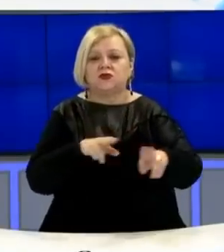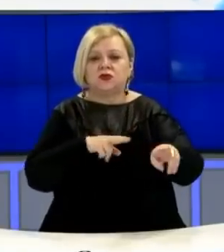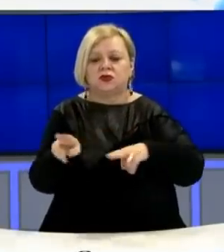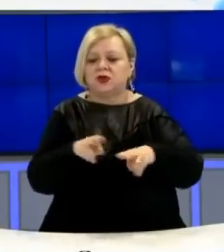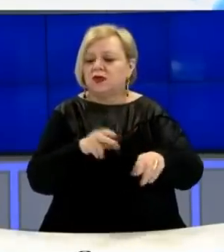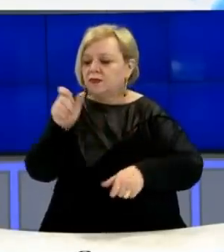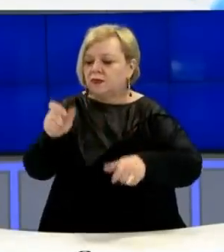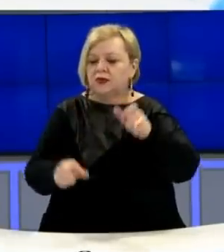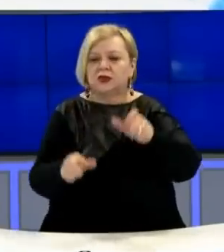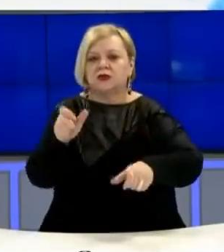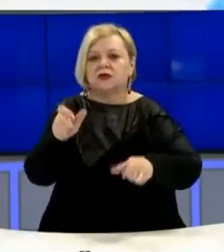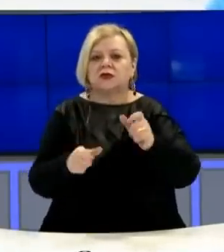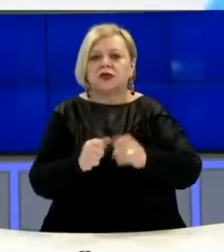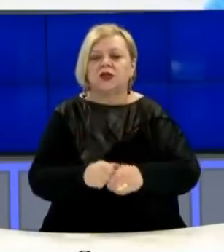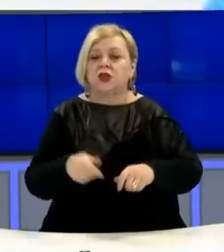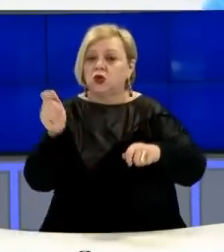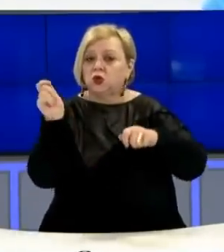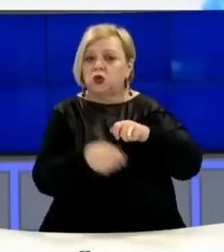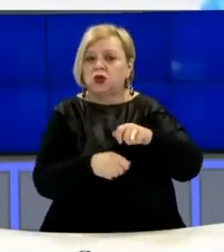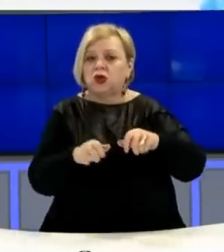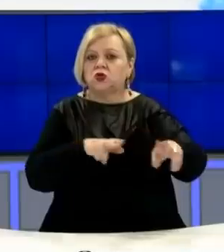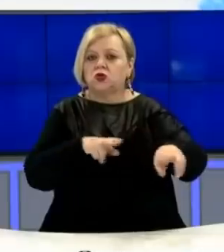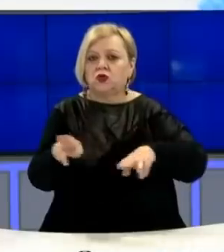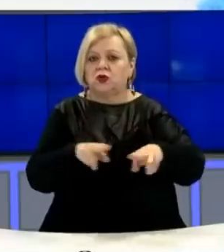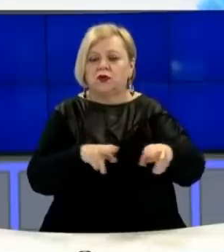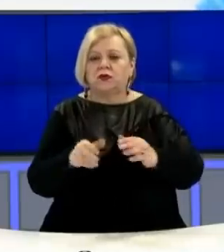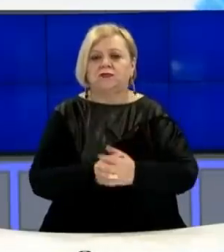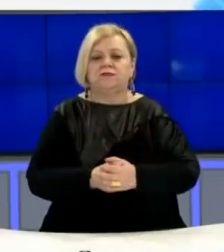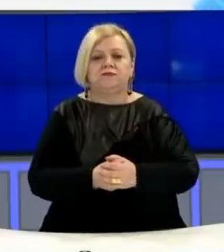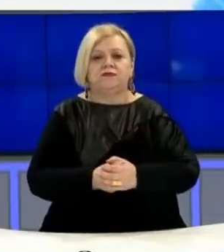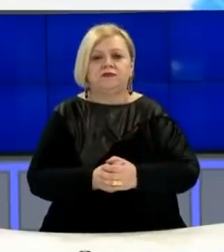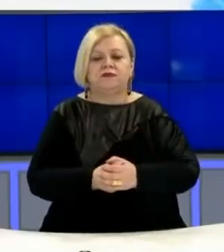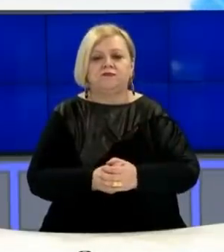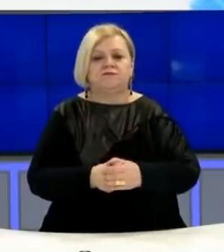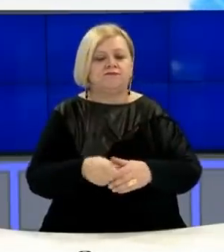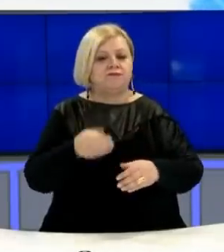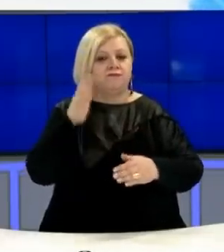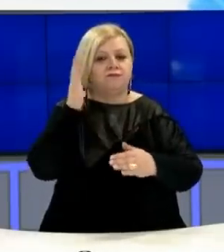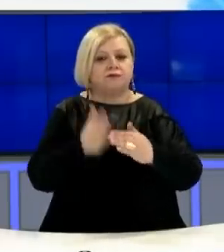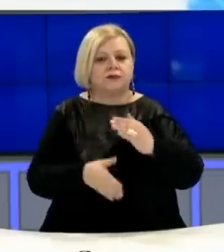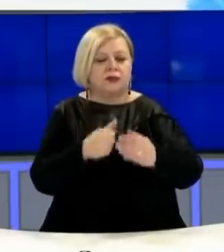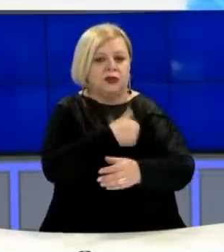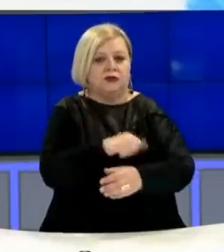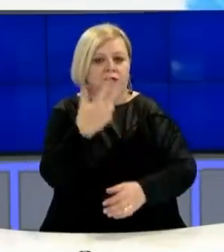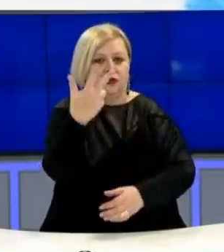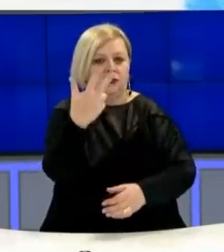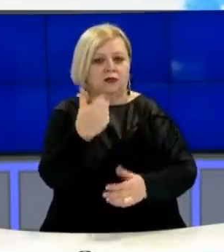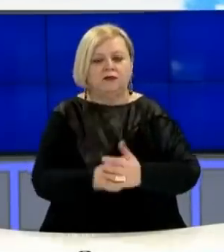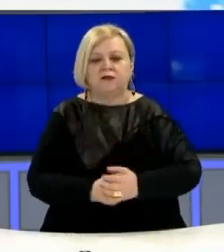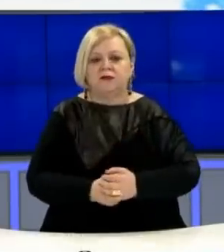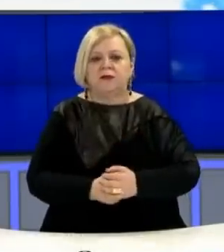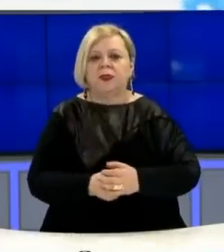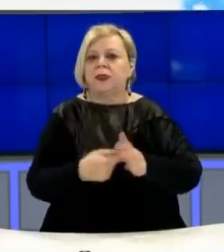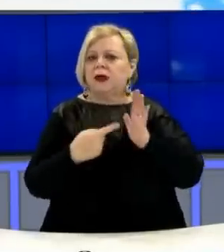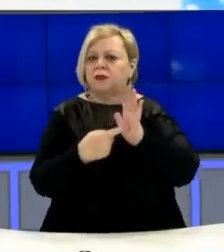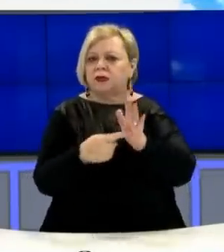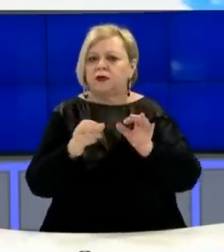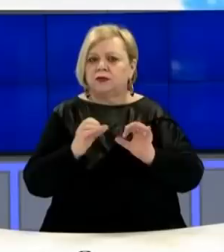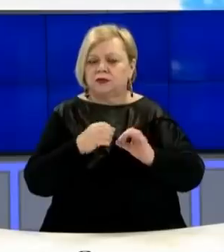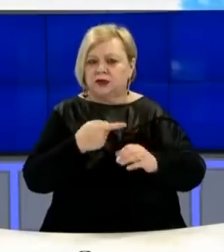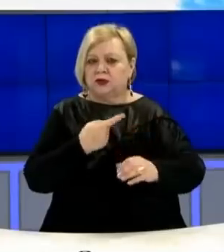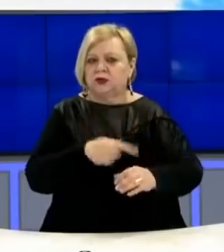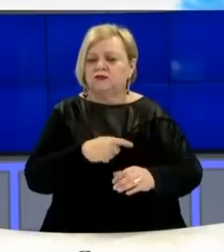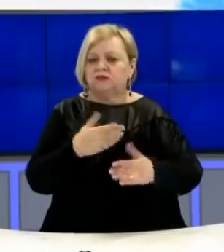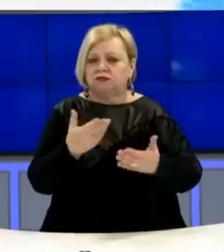personat të cilet kanë shenë të dënuar nga gjukata me vendim të formës e prerë në tri vitit e fundit. Po pas paracitjës ankesave